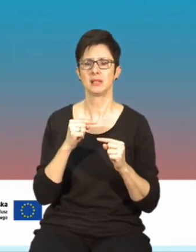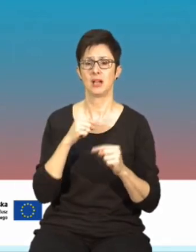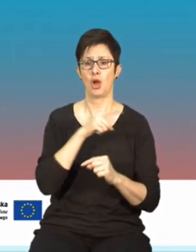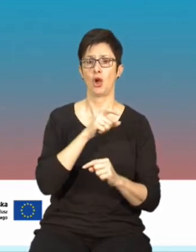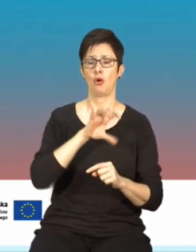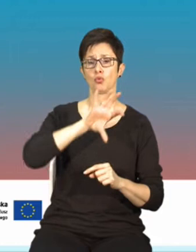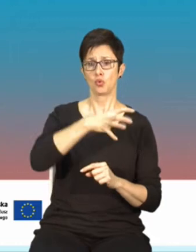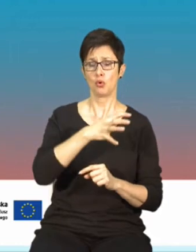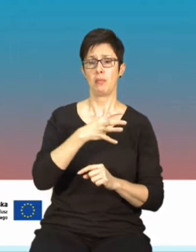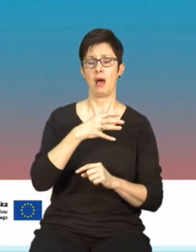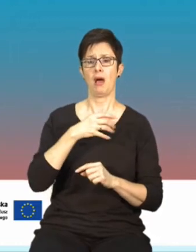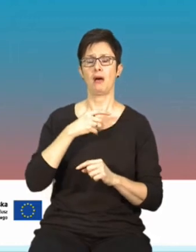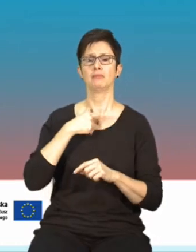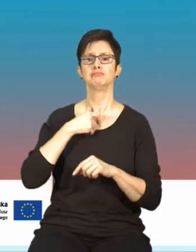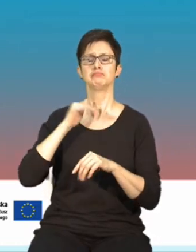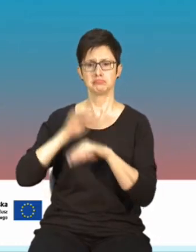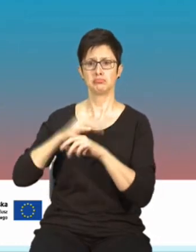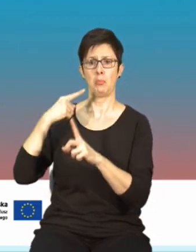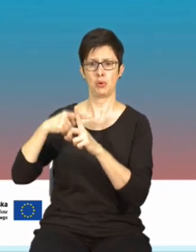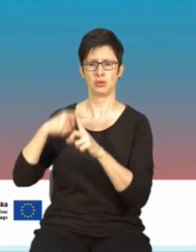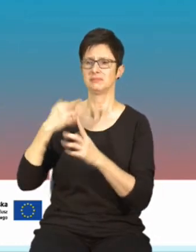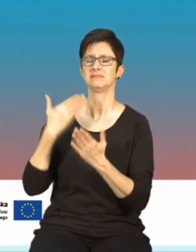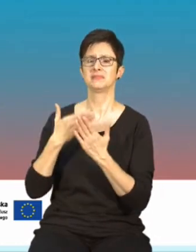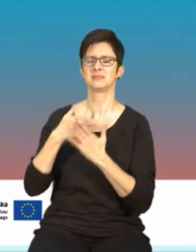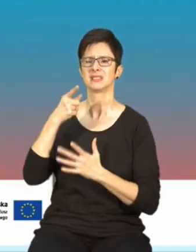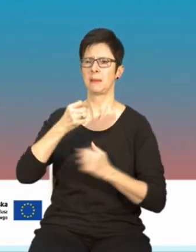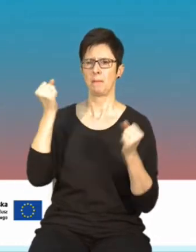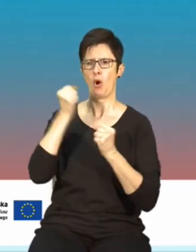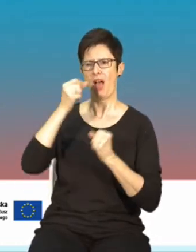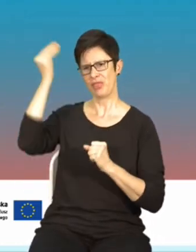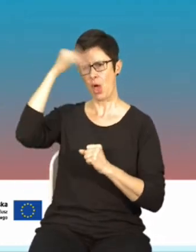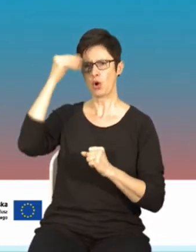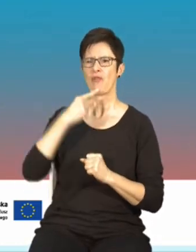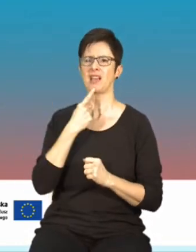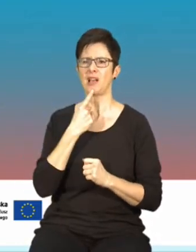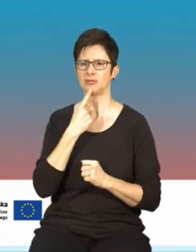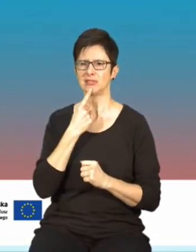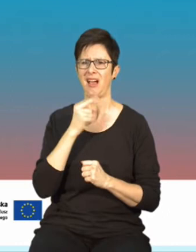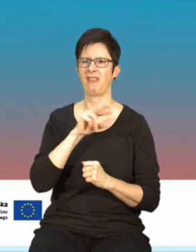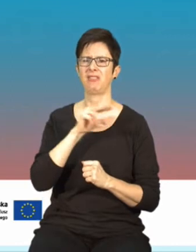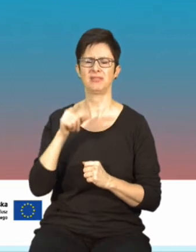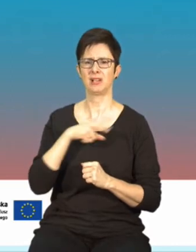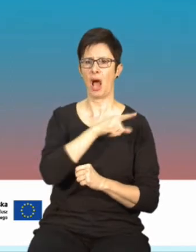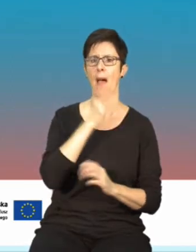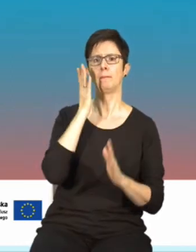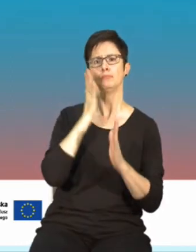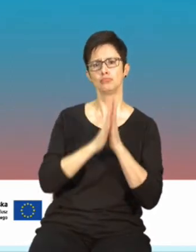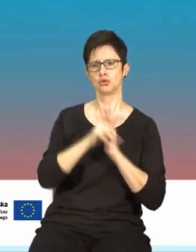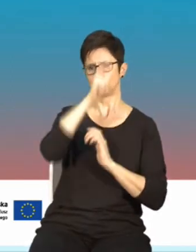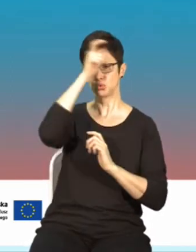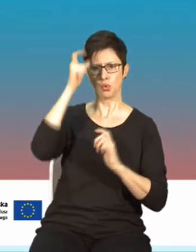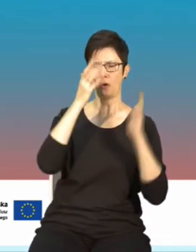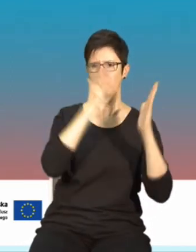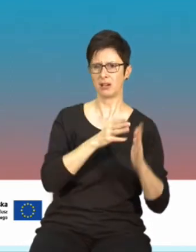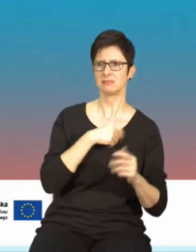za, to jest przede wszystkim zbyt naukowy język, który jest niezrozumiały dla przeciętnego odbiorcy. Przypomnę, że